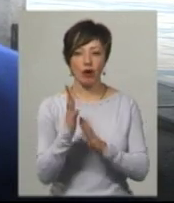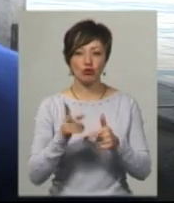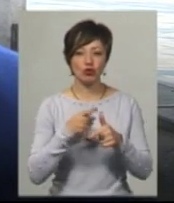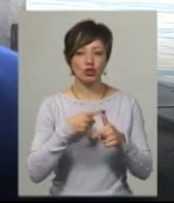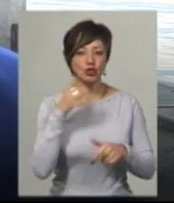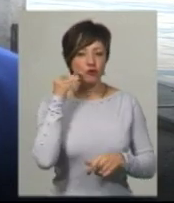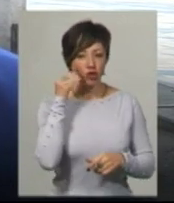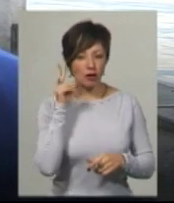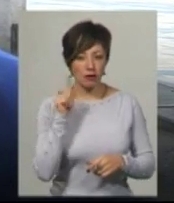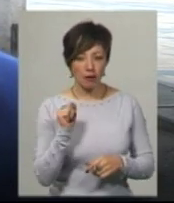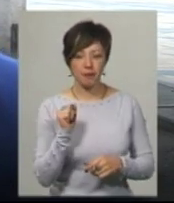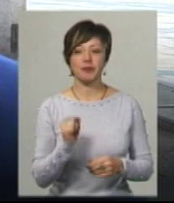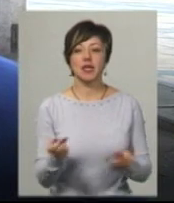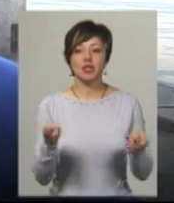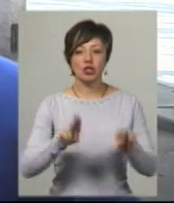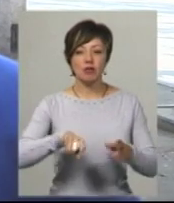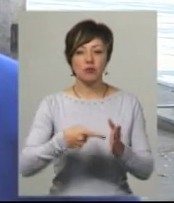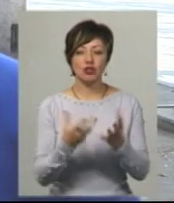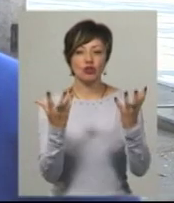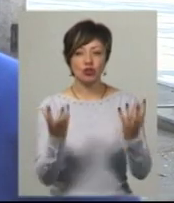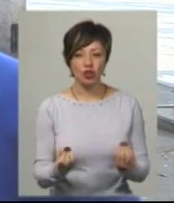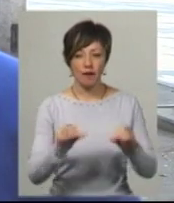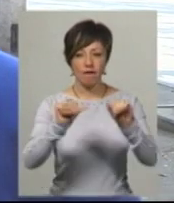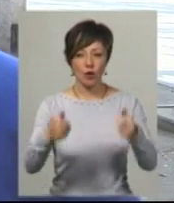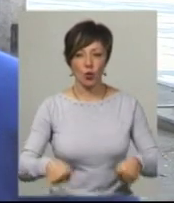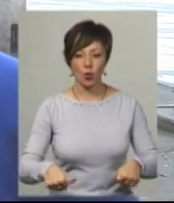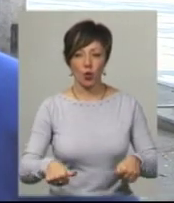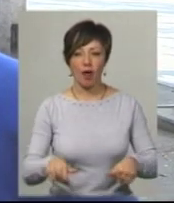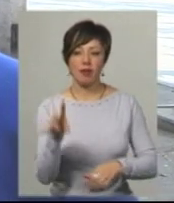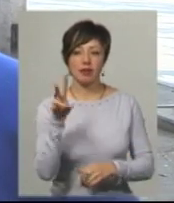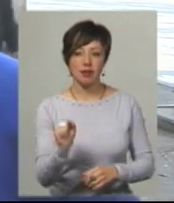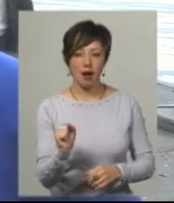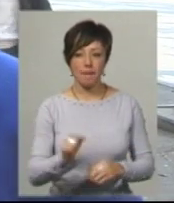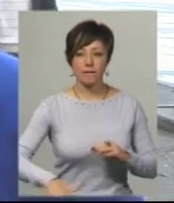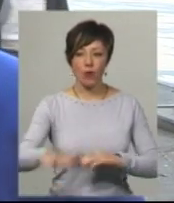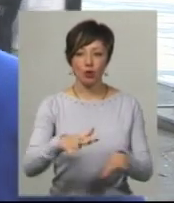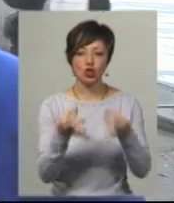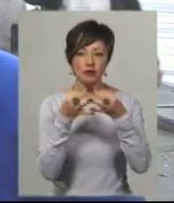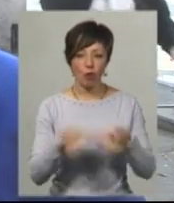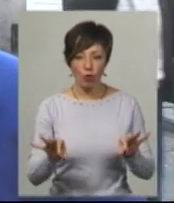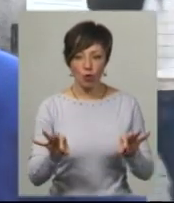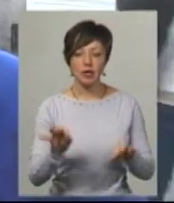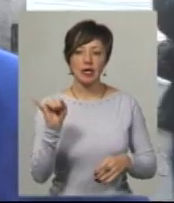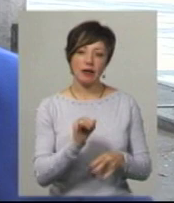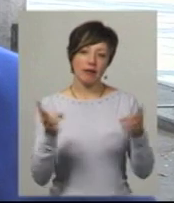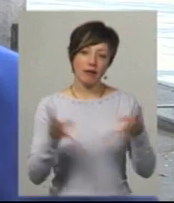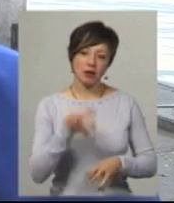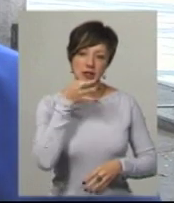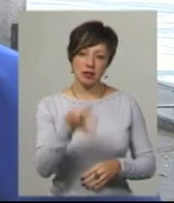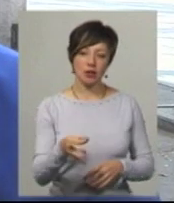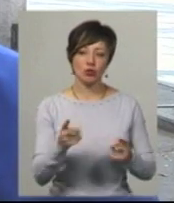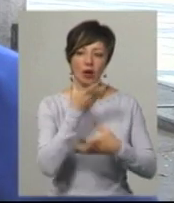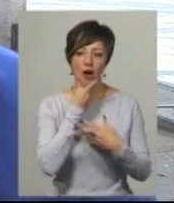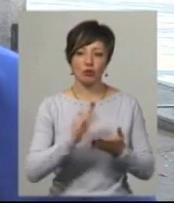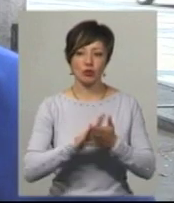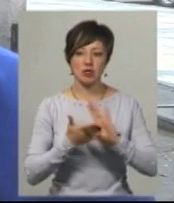По суті, у місті залишаються тоді тільки ще фігури на площі Свободи. Але варто зазначити, що вони в дуже